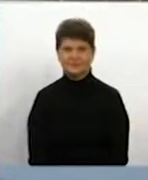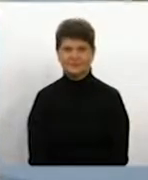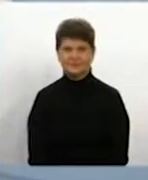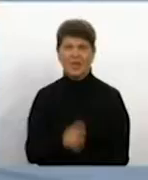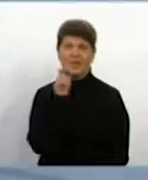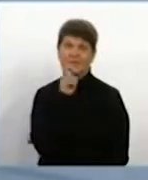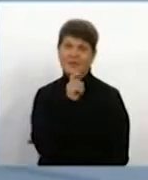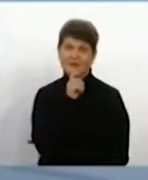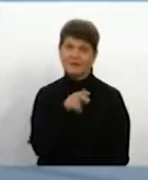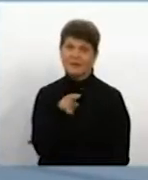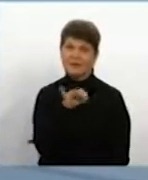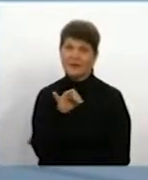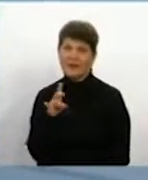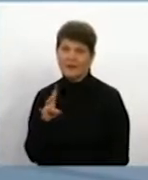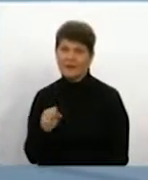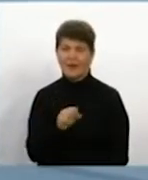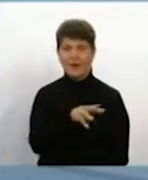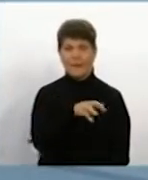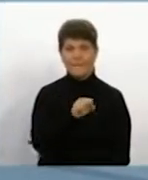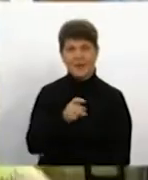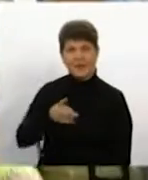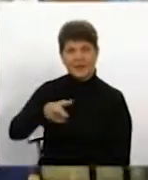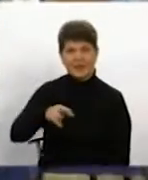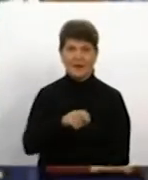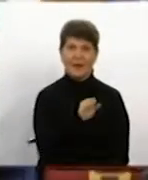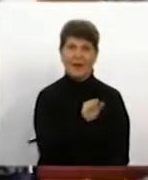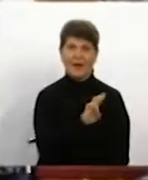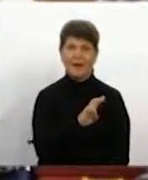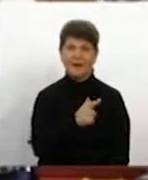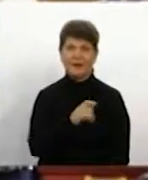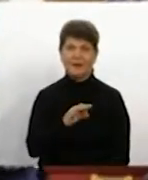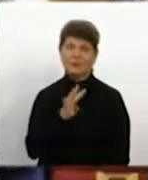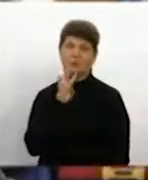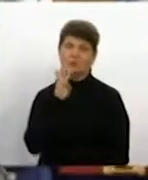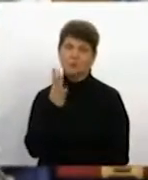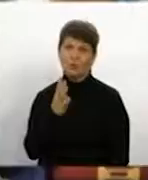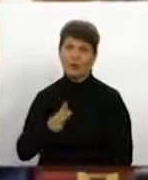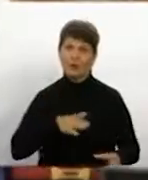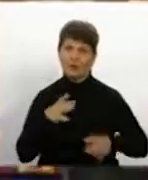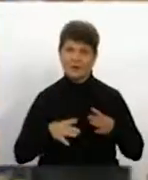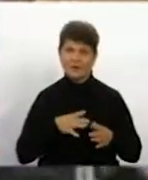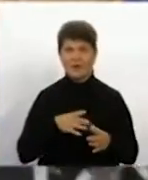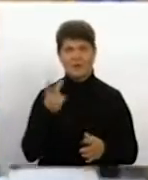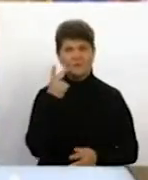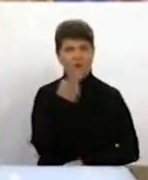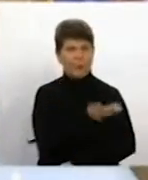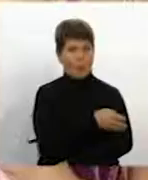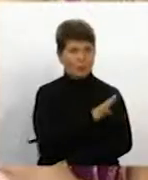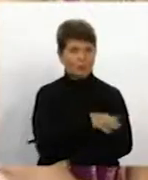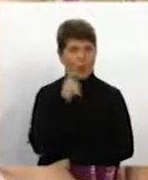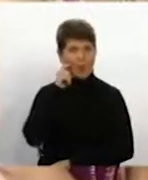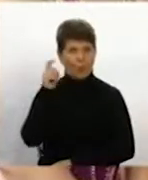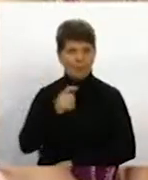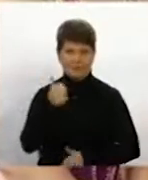Вінничанки Діана, Марія та Ангеліна разом тренуються 4 роки. Посідали призові місця на змаганнях у Польщі та Україні.